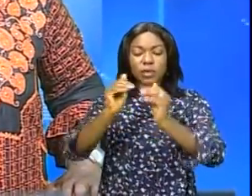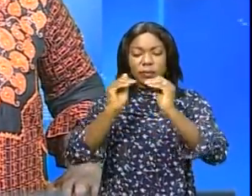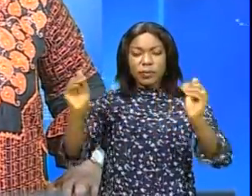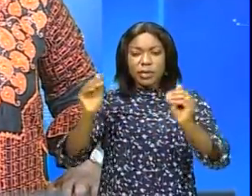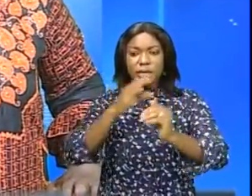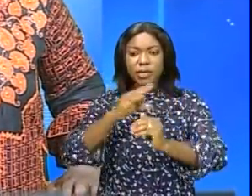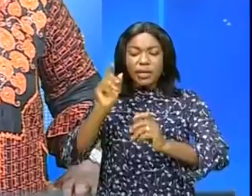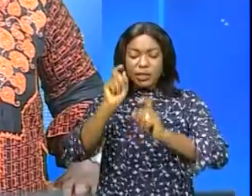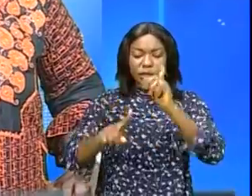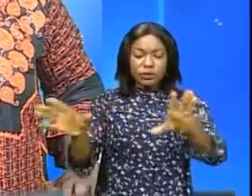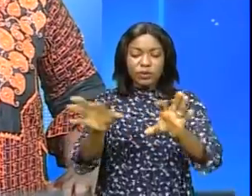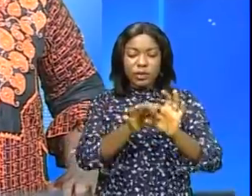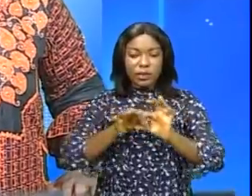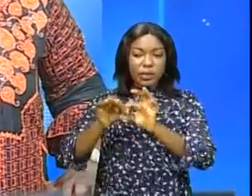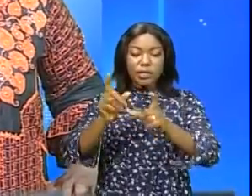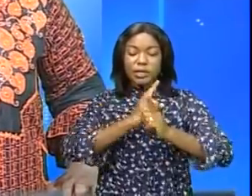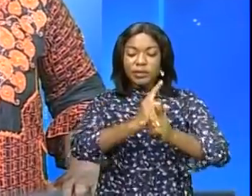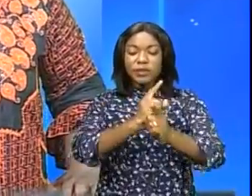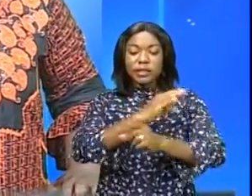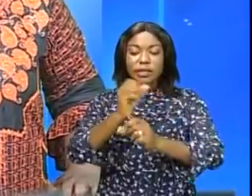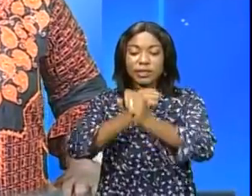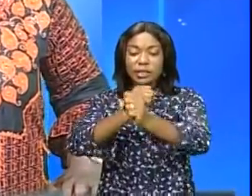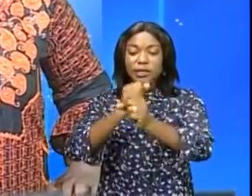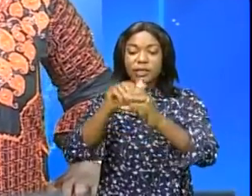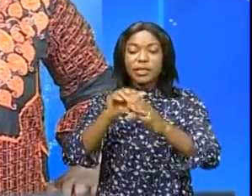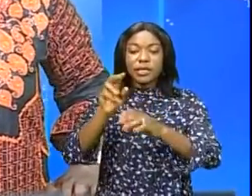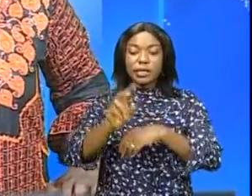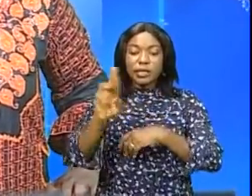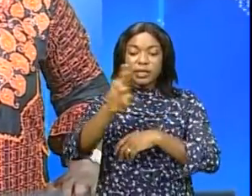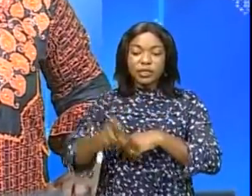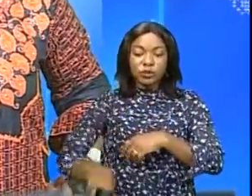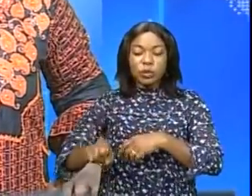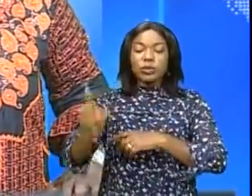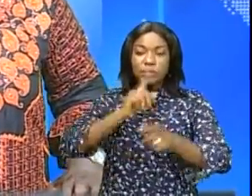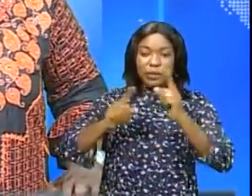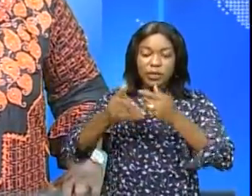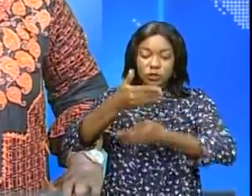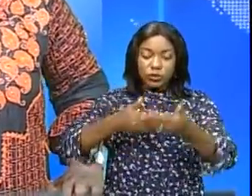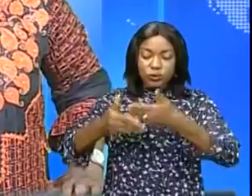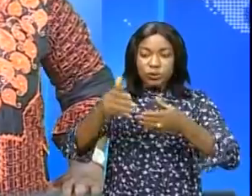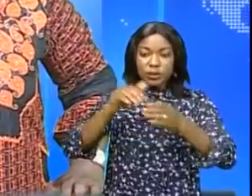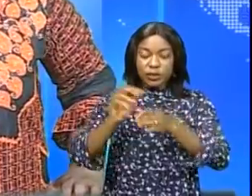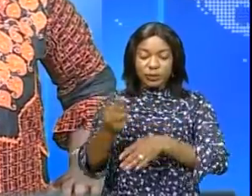et les questions liées à la défense et sécurité dans cette région étaient au cœur des échanges.